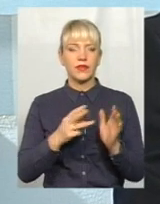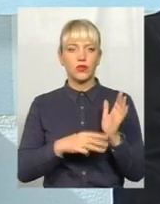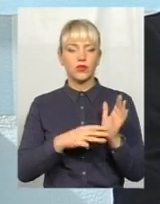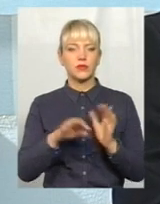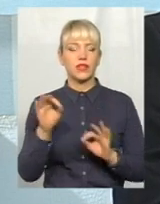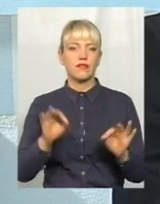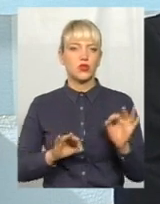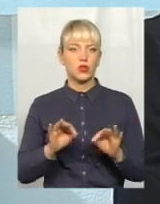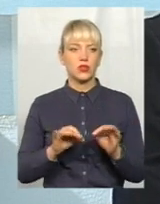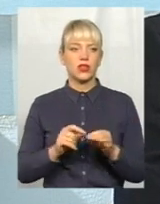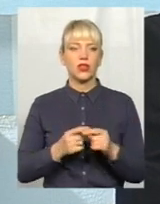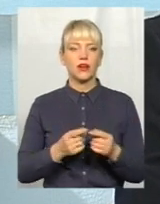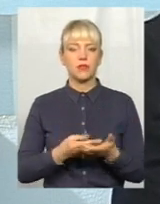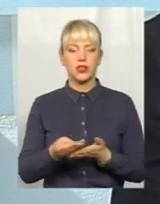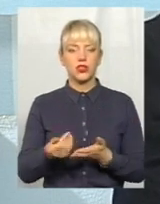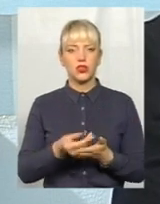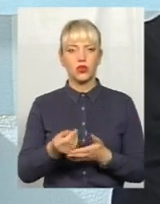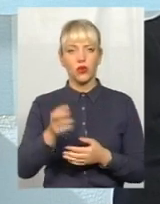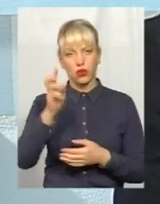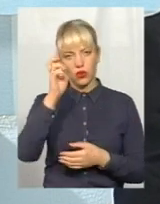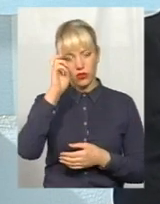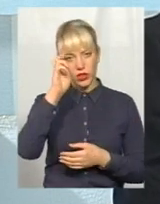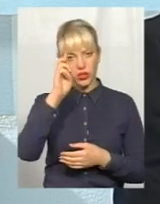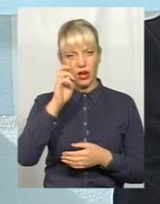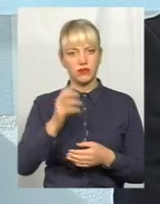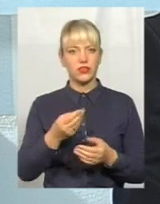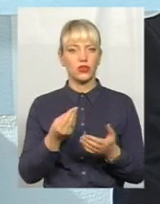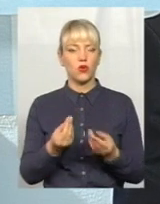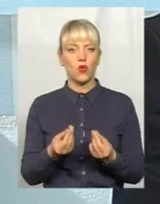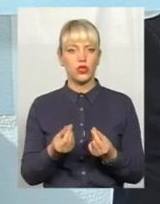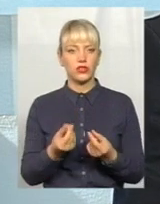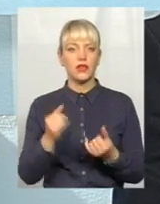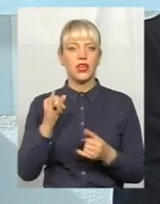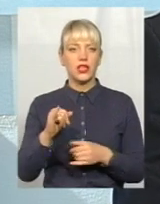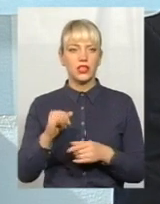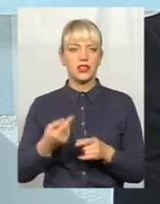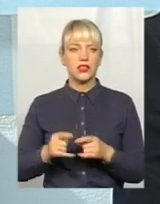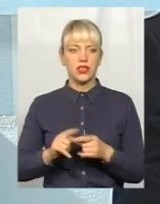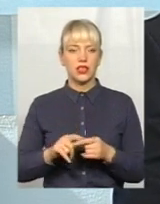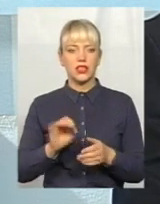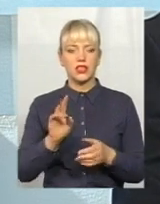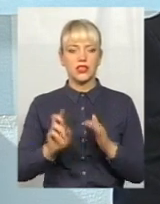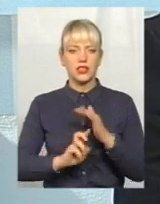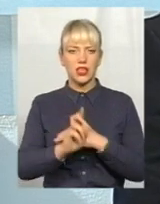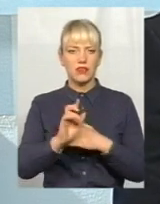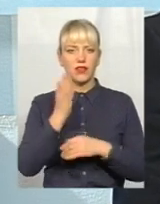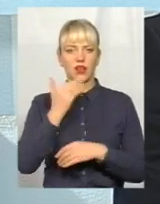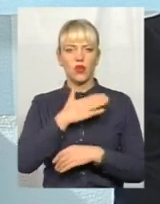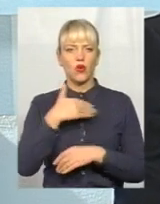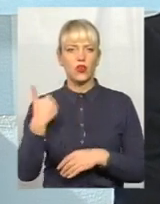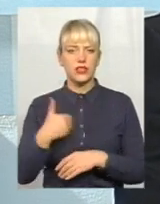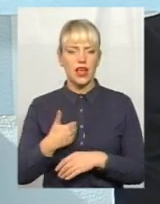пішло коштів від держави, але пішли кошти і від церквей, костюлів,